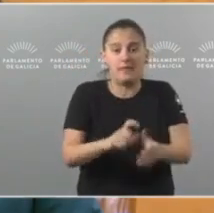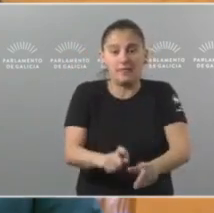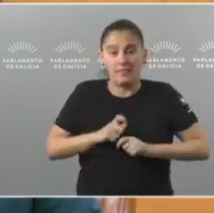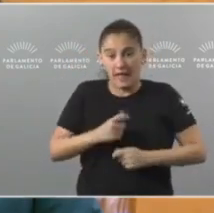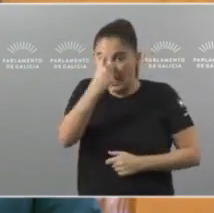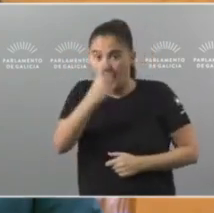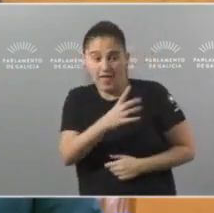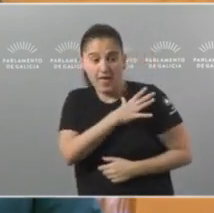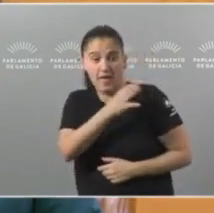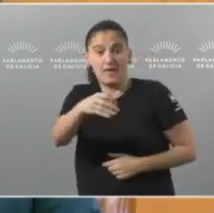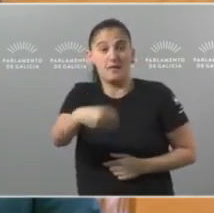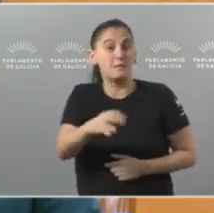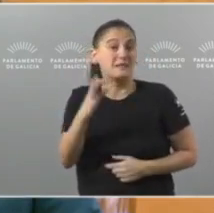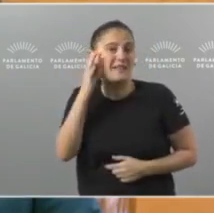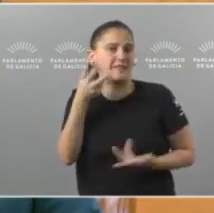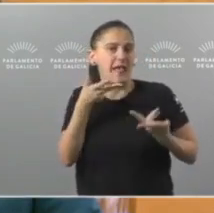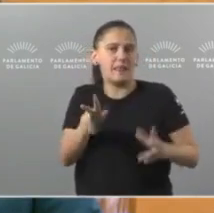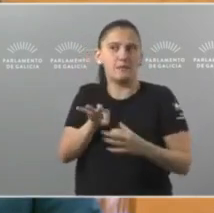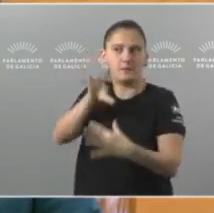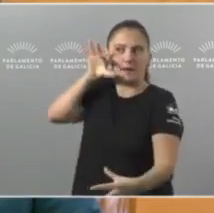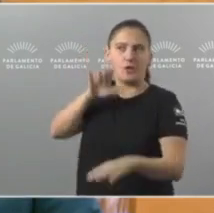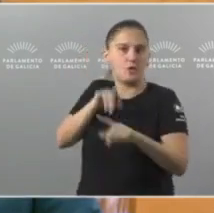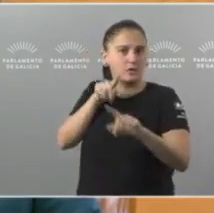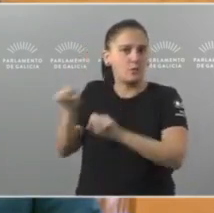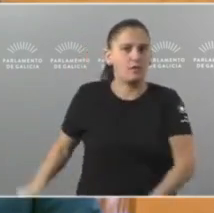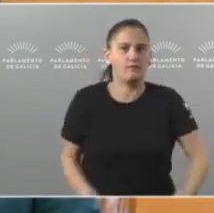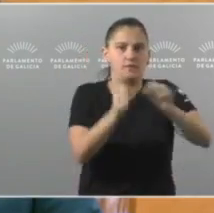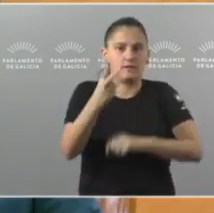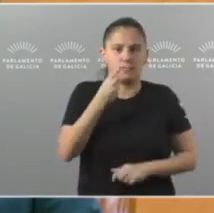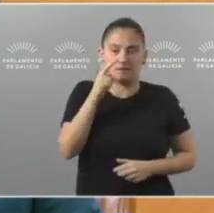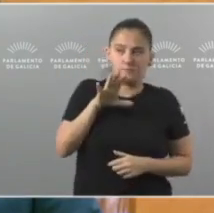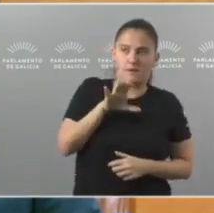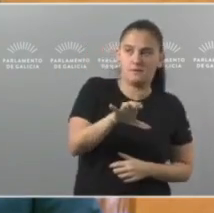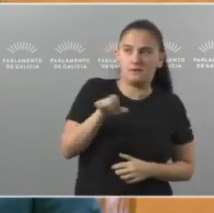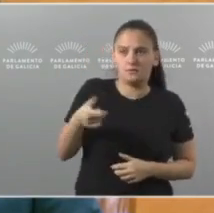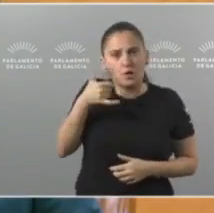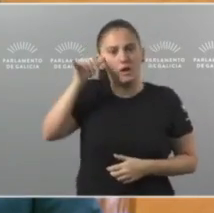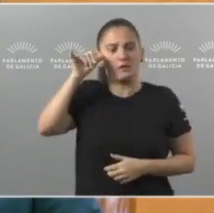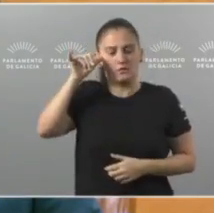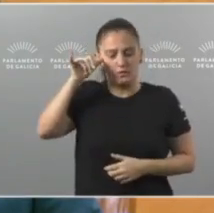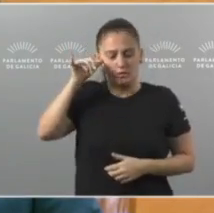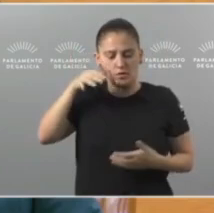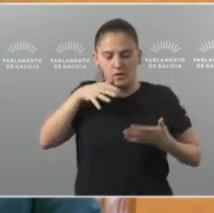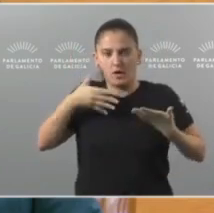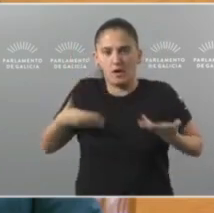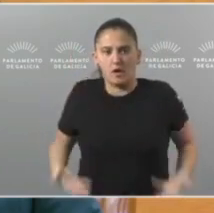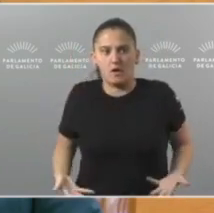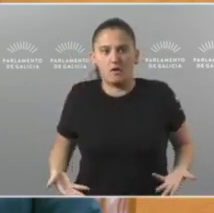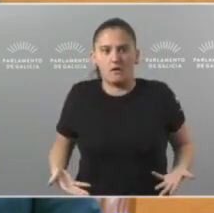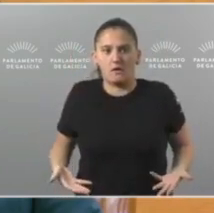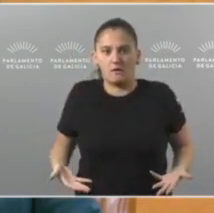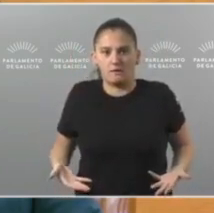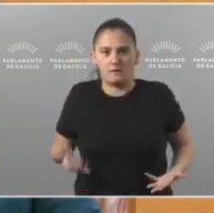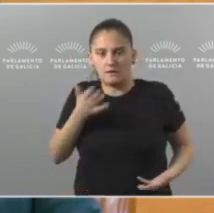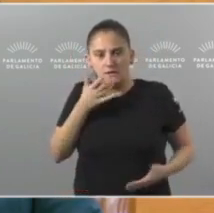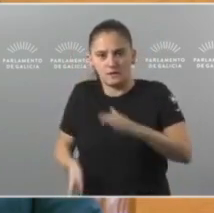presidenta coas mans libres para defender os intereses deste país. Ese é que está en xogo neste momento. Ou que continúe